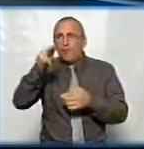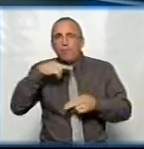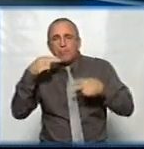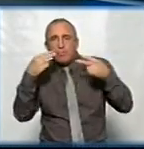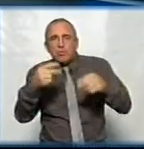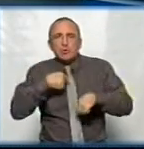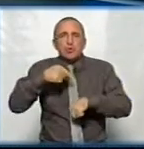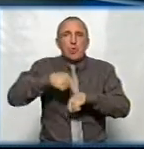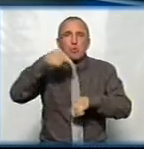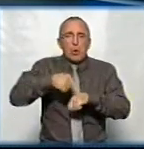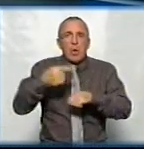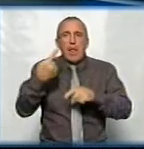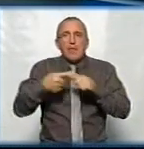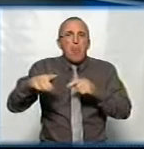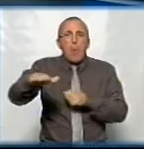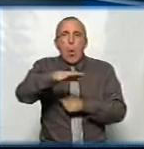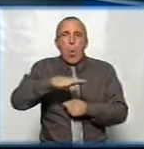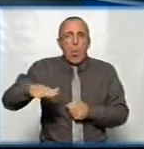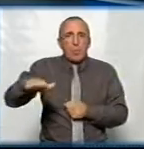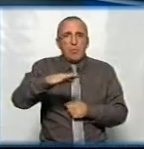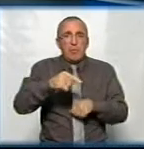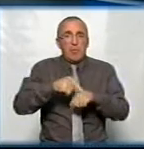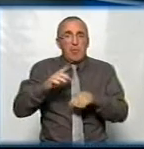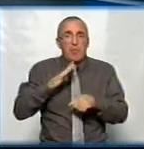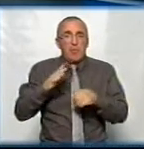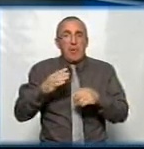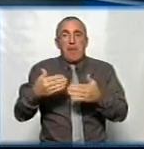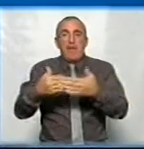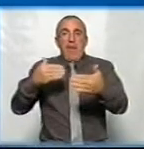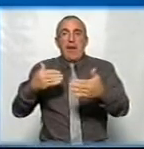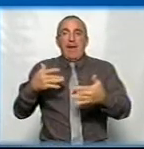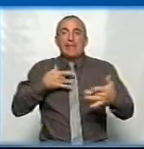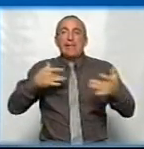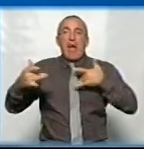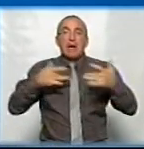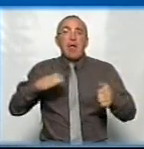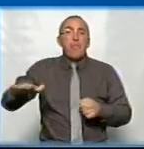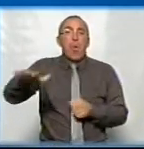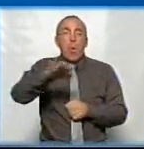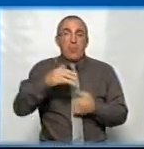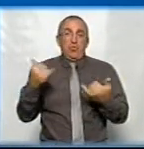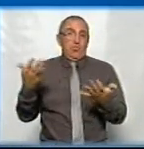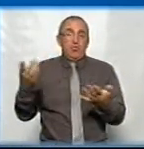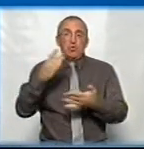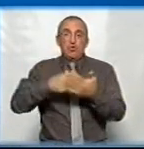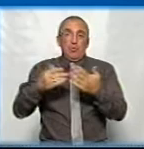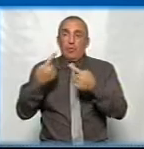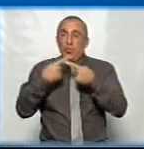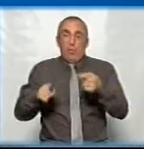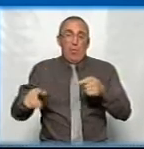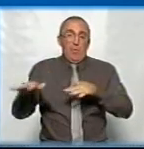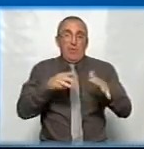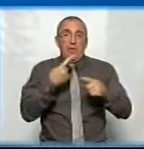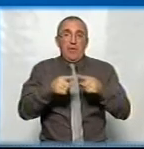состоянию цієї площади, ведь изначально це була площадь перед театром, це була театральна площадь. На сьогодні у нього совершенно другі функції.